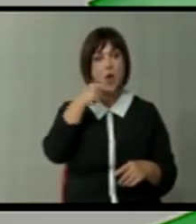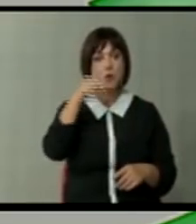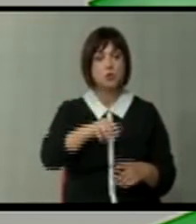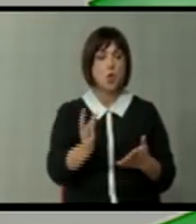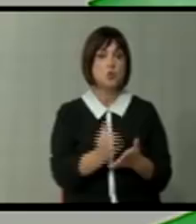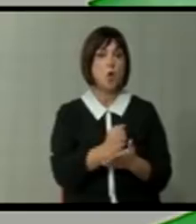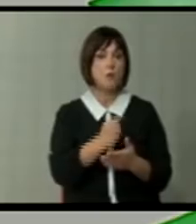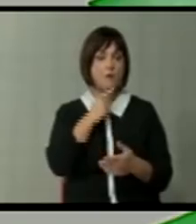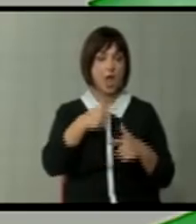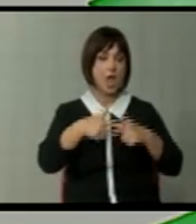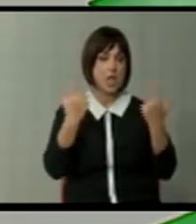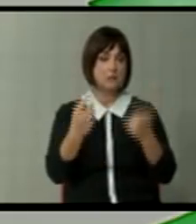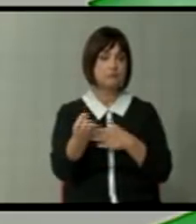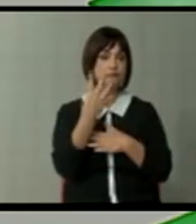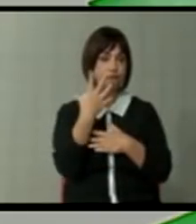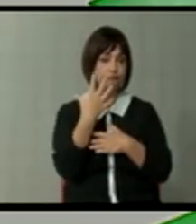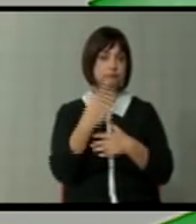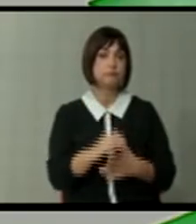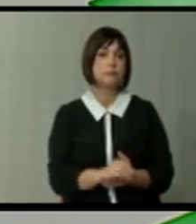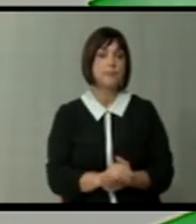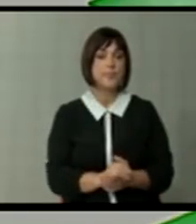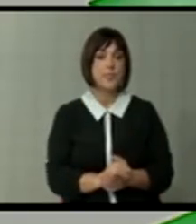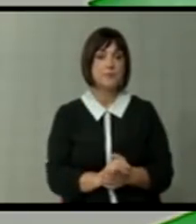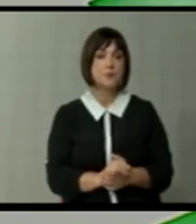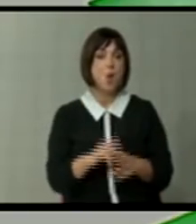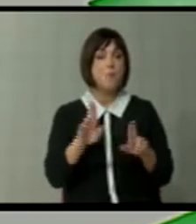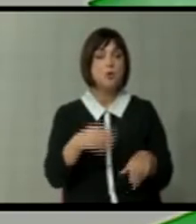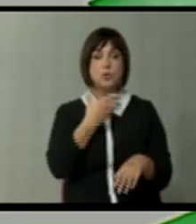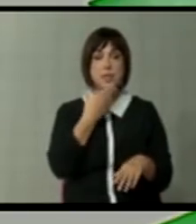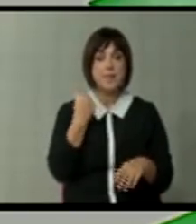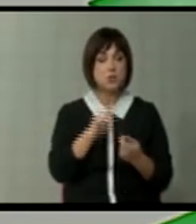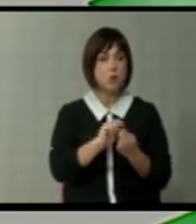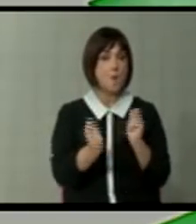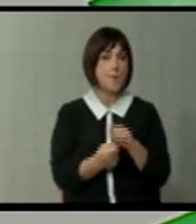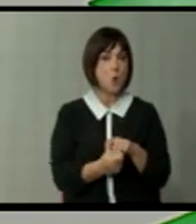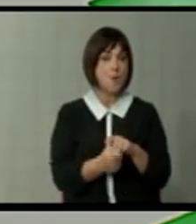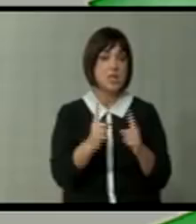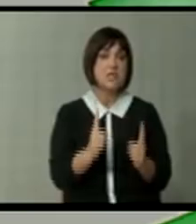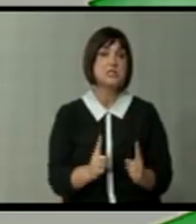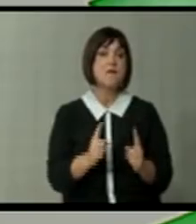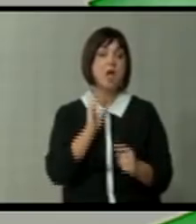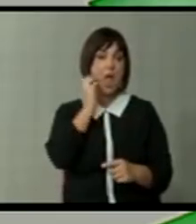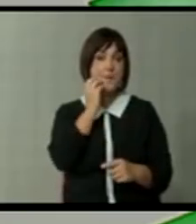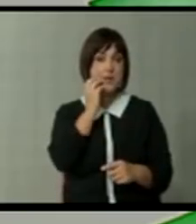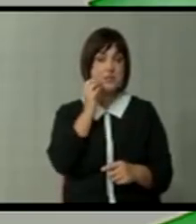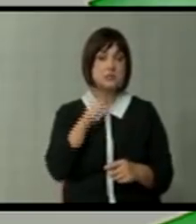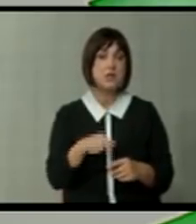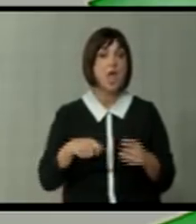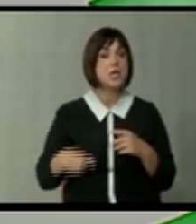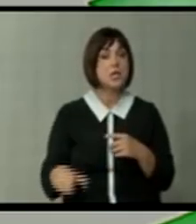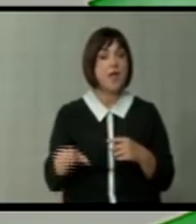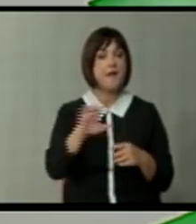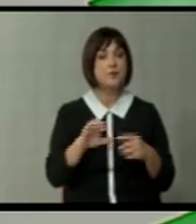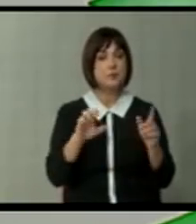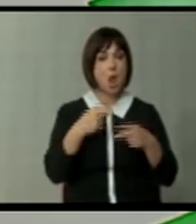добивме прилично јасни сигнали. Може би немаше да се промени ставот на Брисел и генерално на